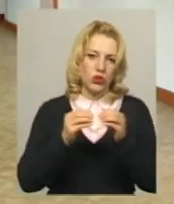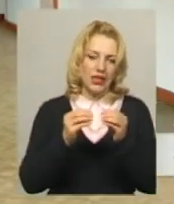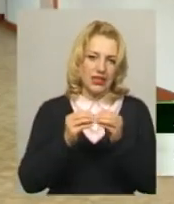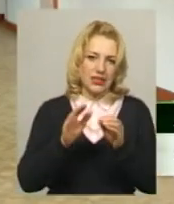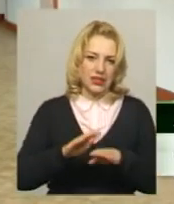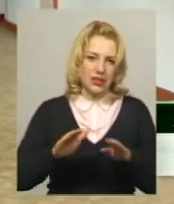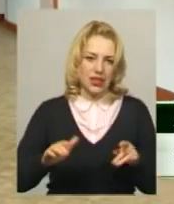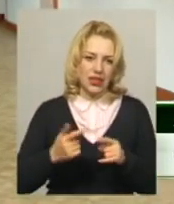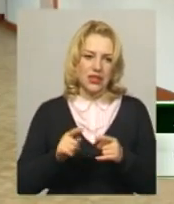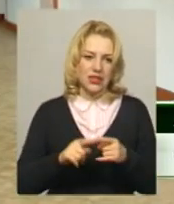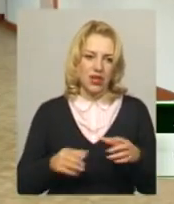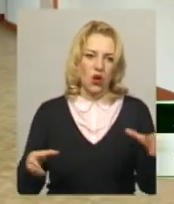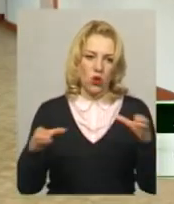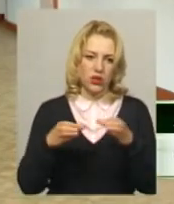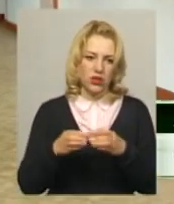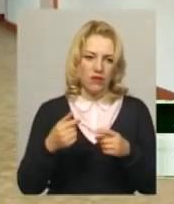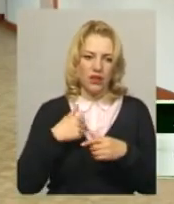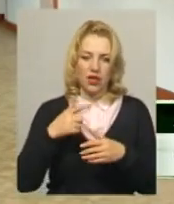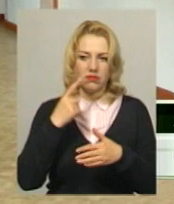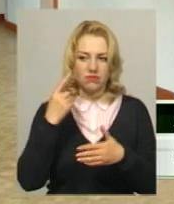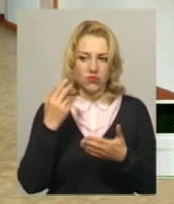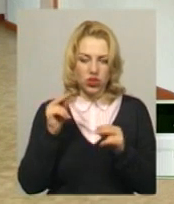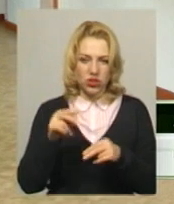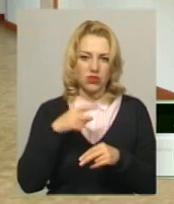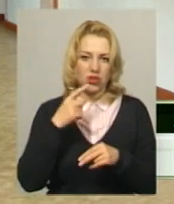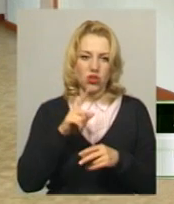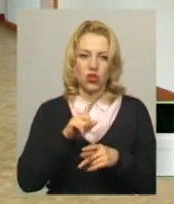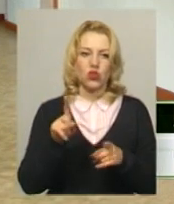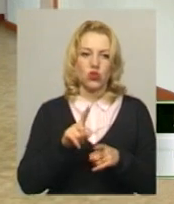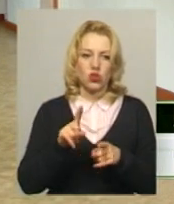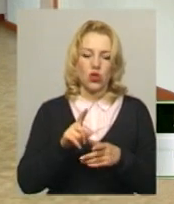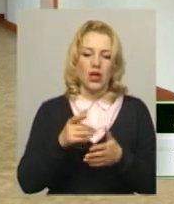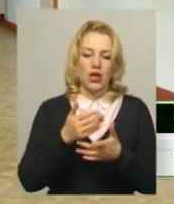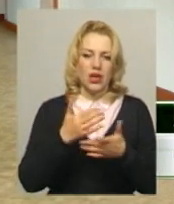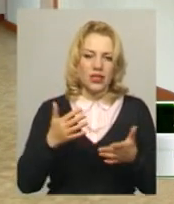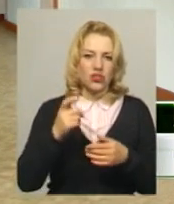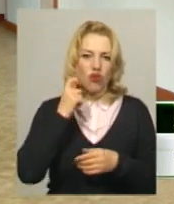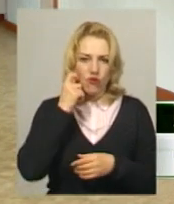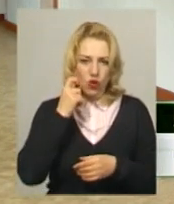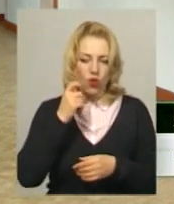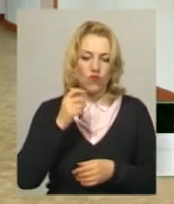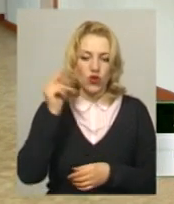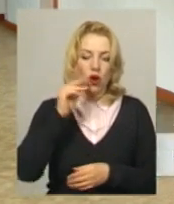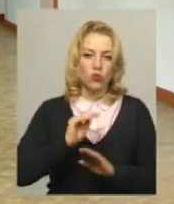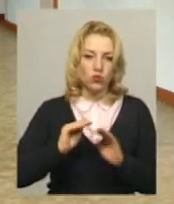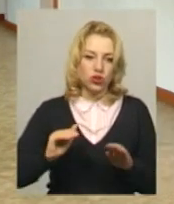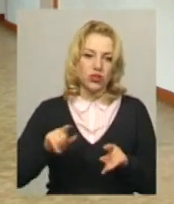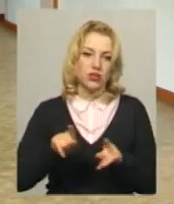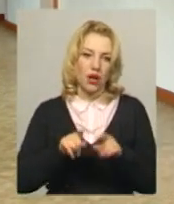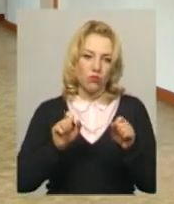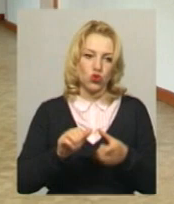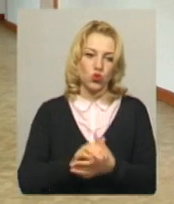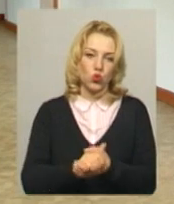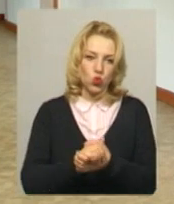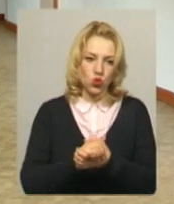якийсь такий цільний колектив. Я, чесно кажучи, не вірила, що такі різновікові учні, різні за віком учні, можуть так дружно